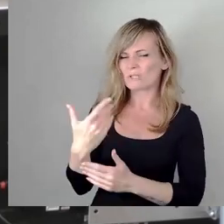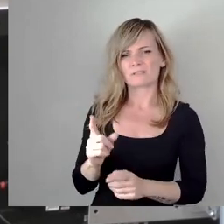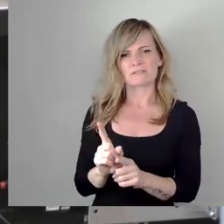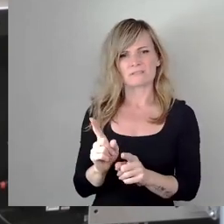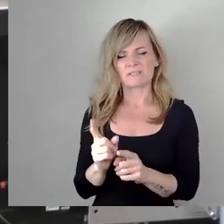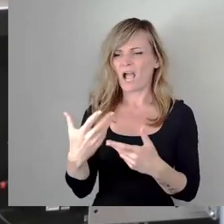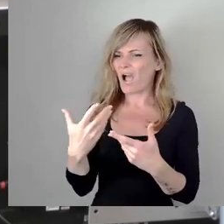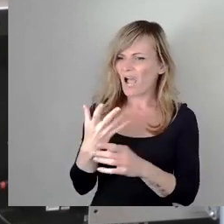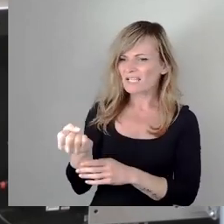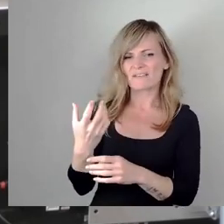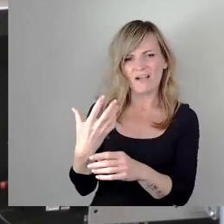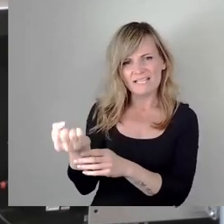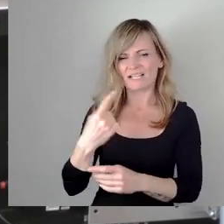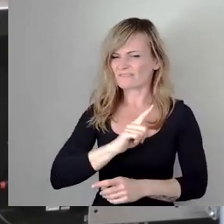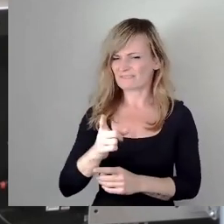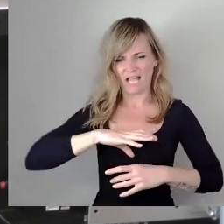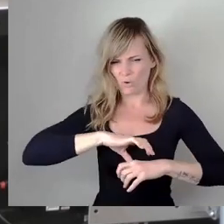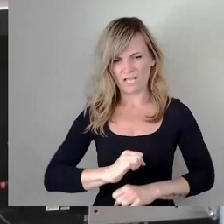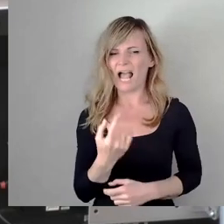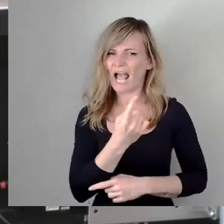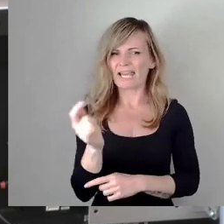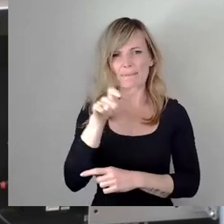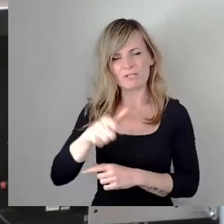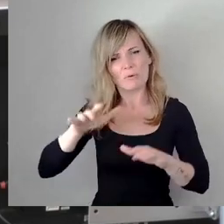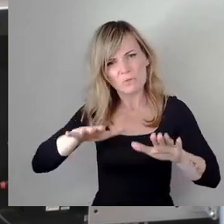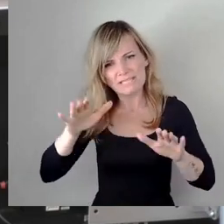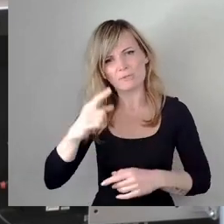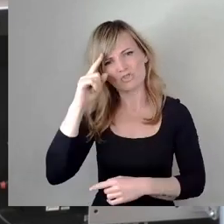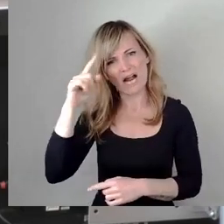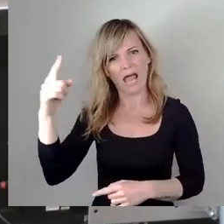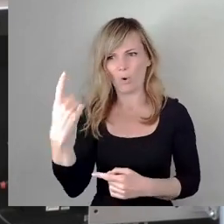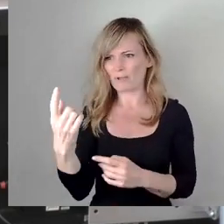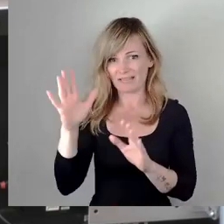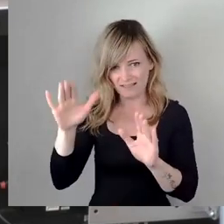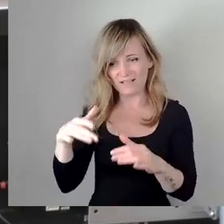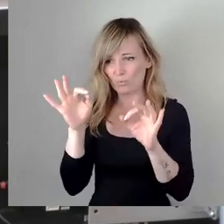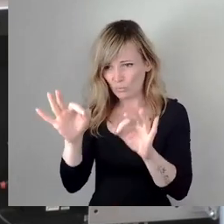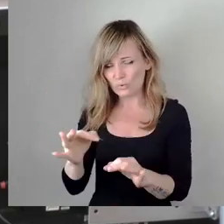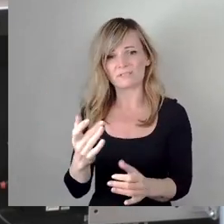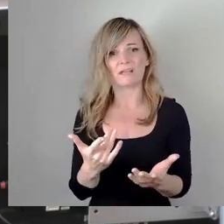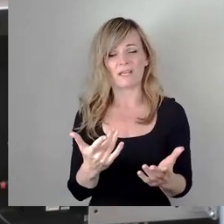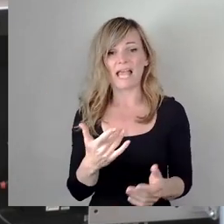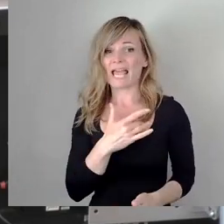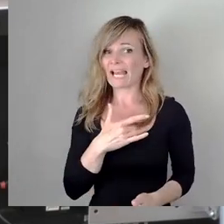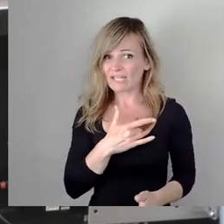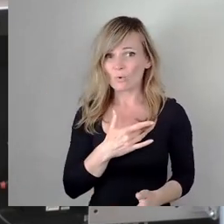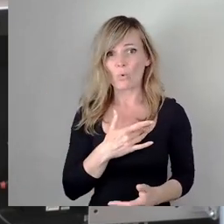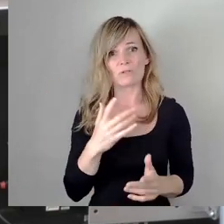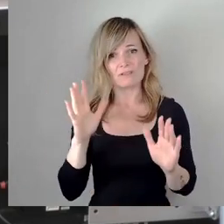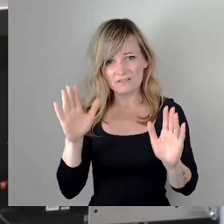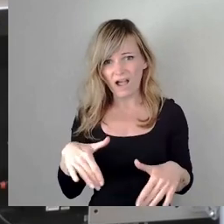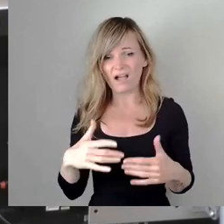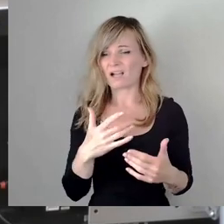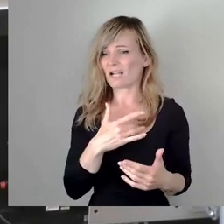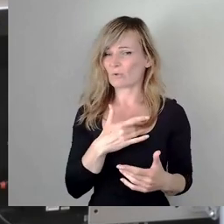jetzt einmal allen Menschen muslimischen Glaubens sagen, dass es natürlich gut ist, religiös zu sein, dass es gut ist, religiöse Werte zu haben, wenn man